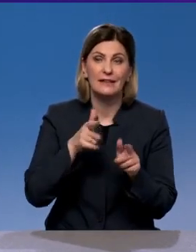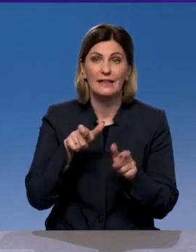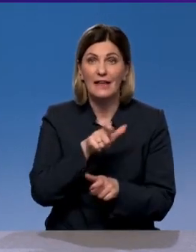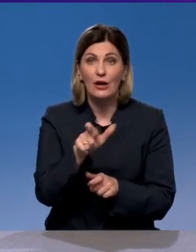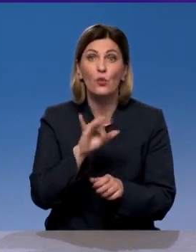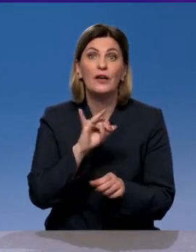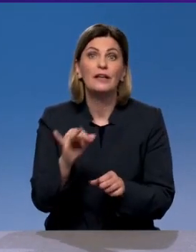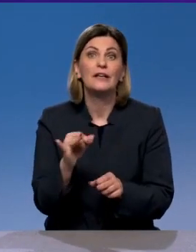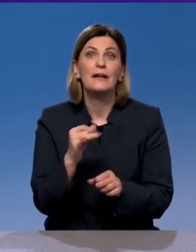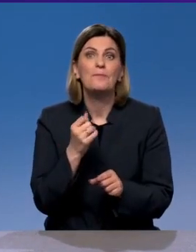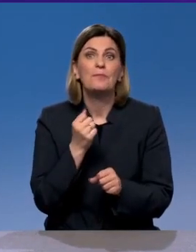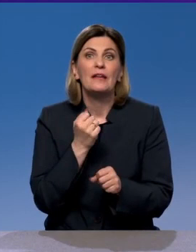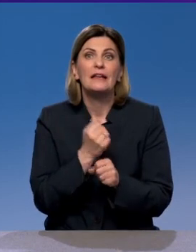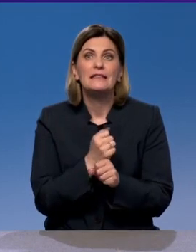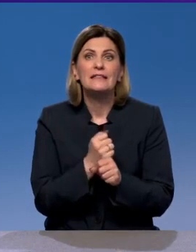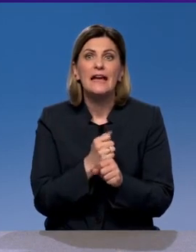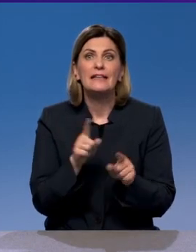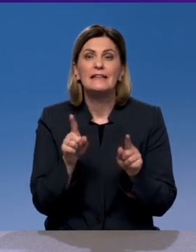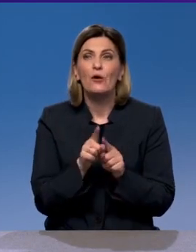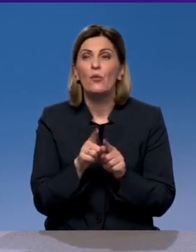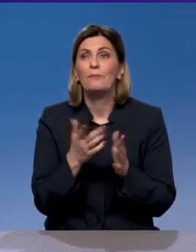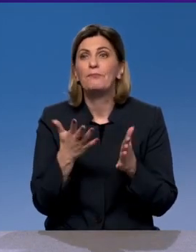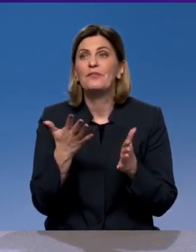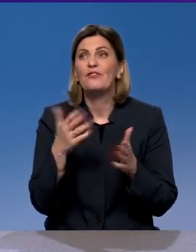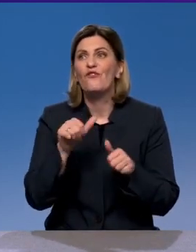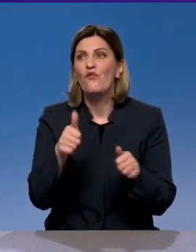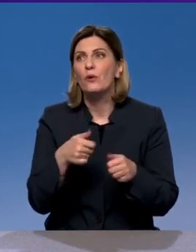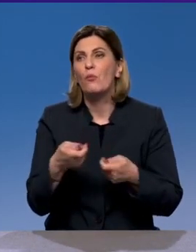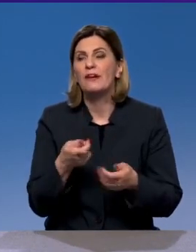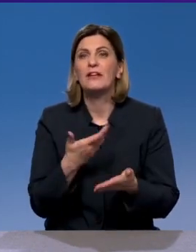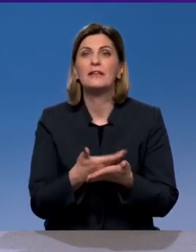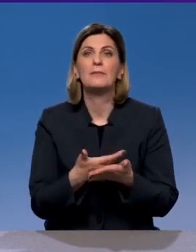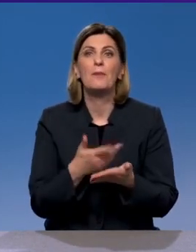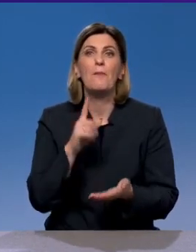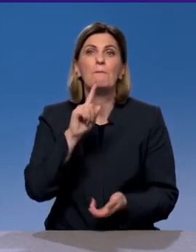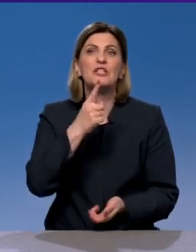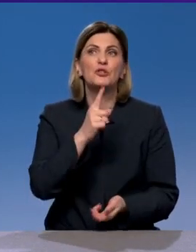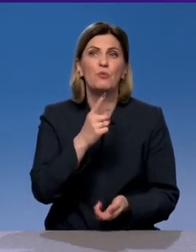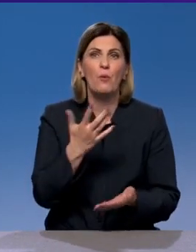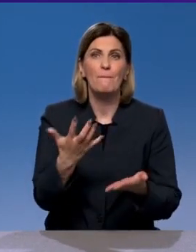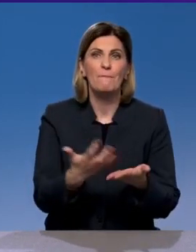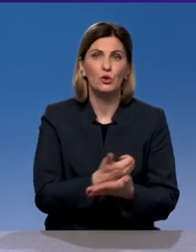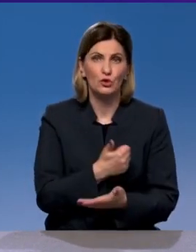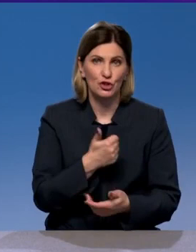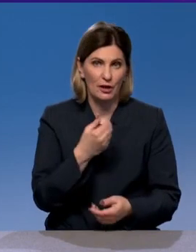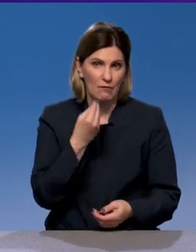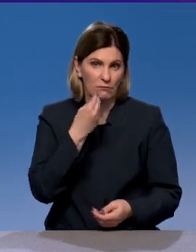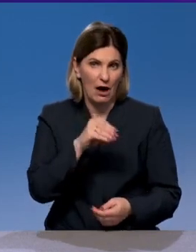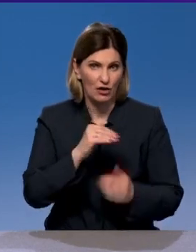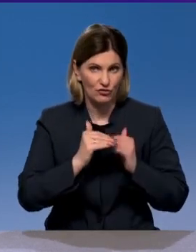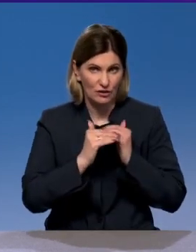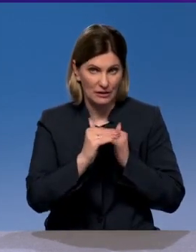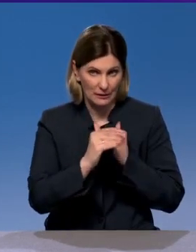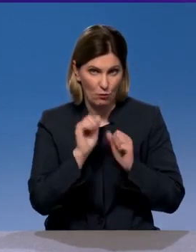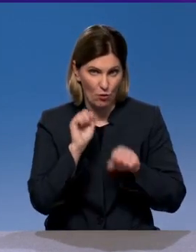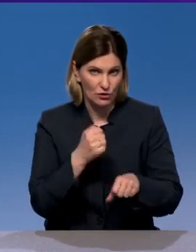вывести какие-то наиболее оптимальные формы управления? Почему получается, например, сделать хорошие дороги в Москве или,